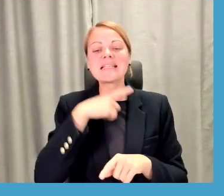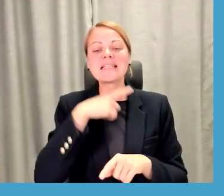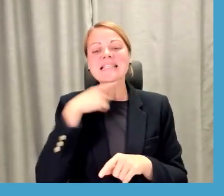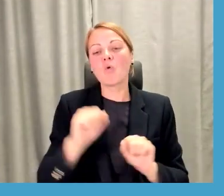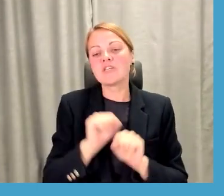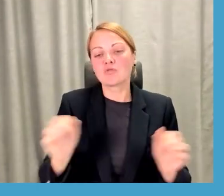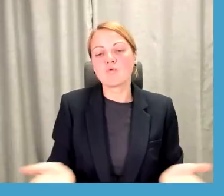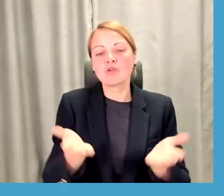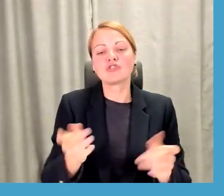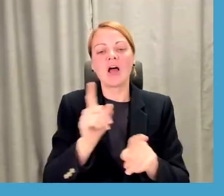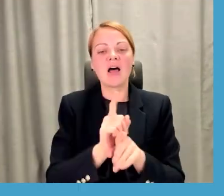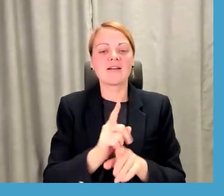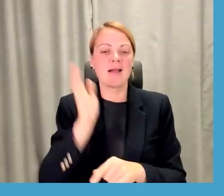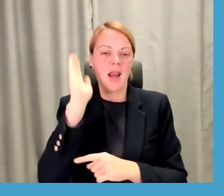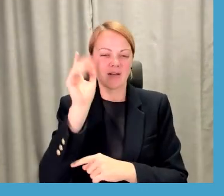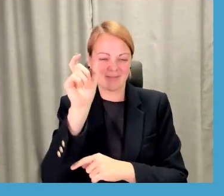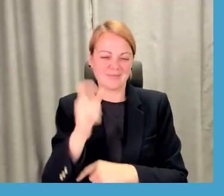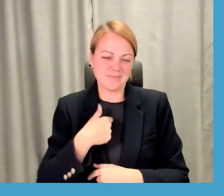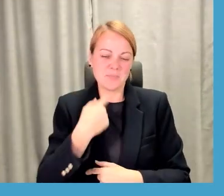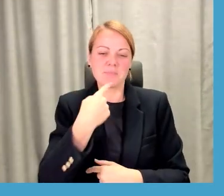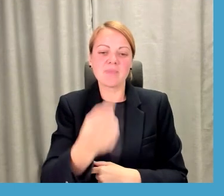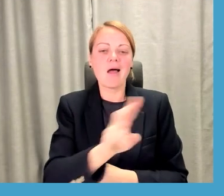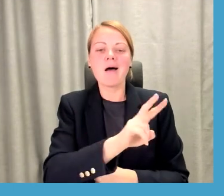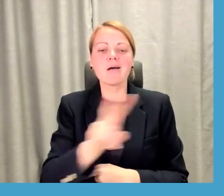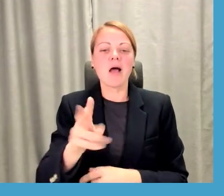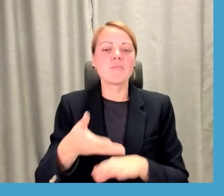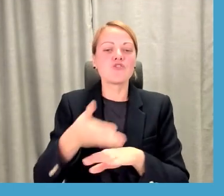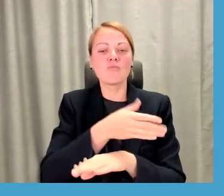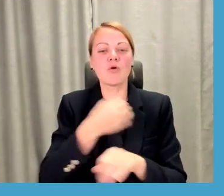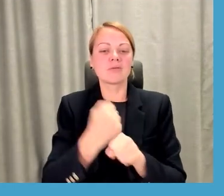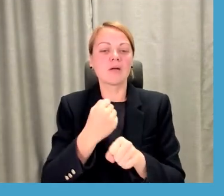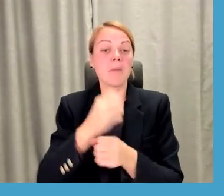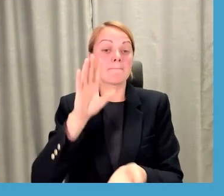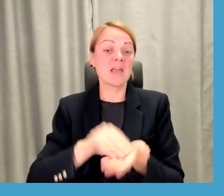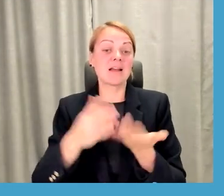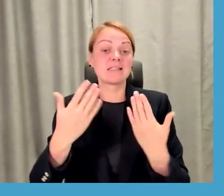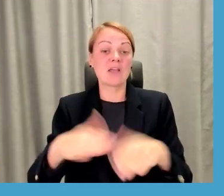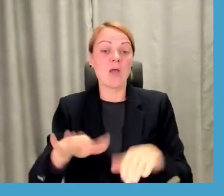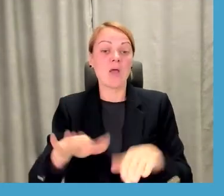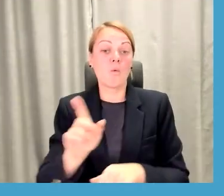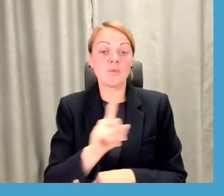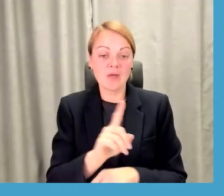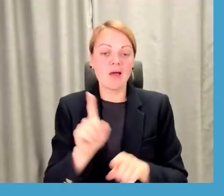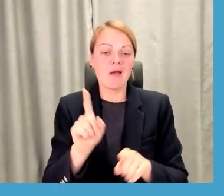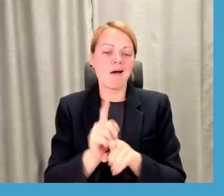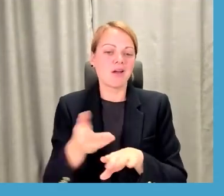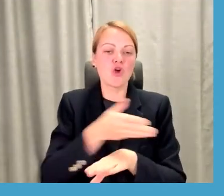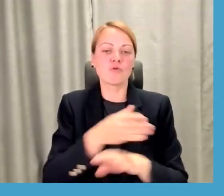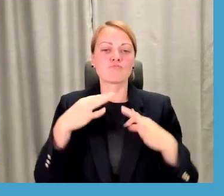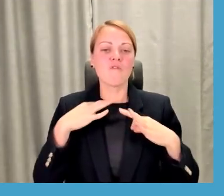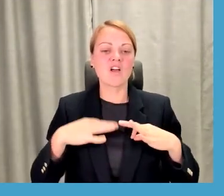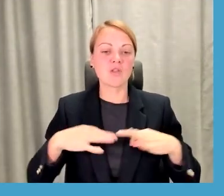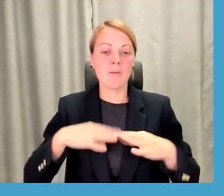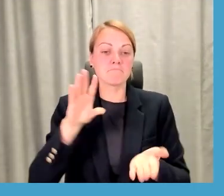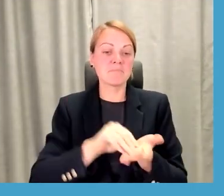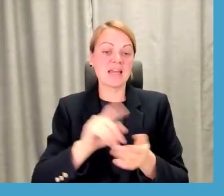arī kā pasniedzēs varu pateikt, tie cilvēki, kuriem ir jau iepriekšēja darba pieredze, arī iepriekšēja profesionālā pieredze,